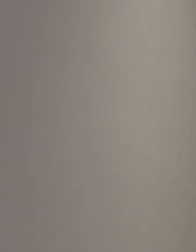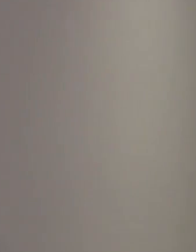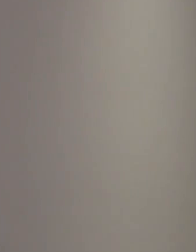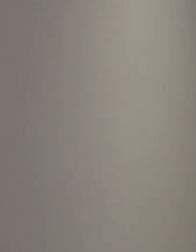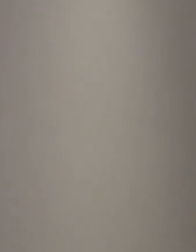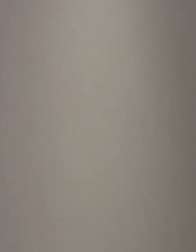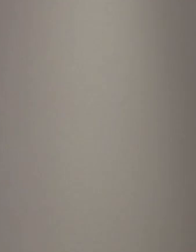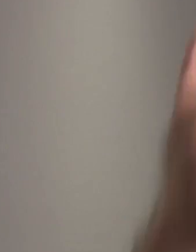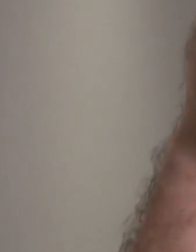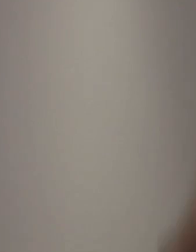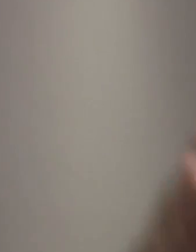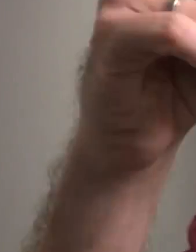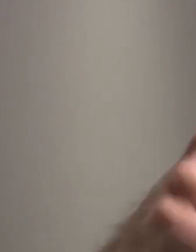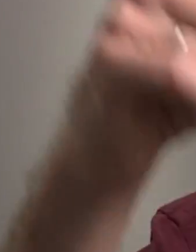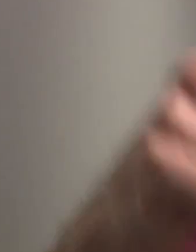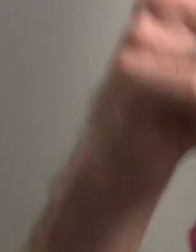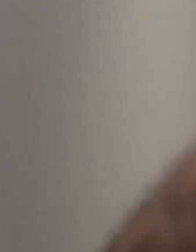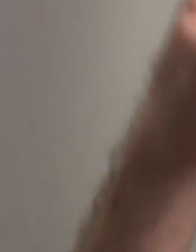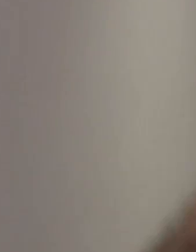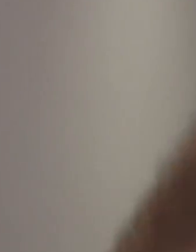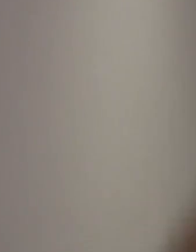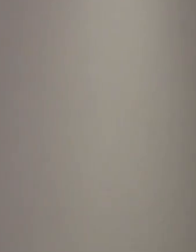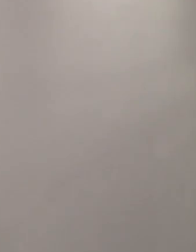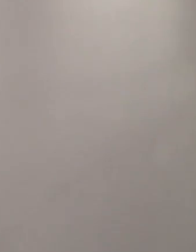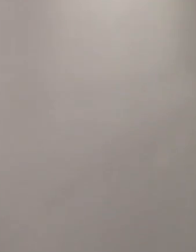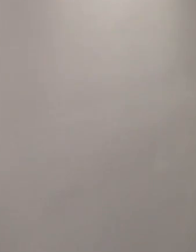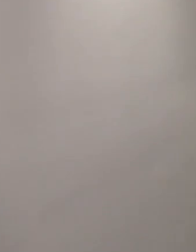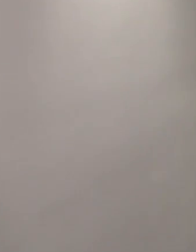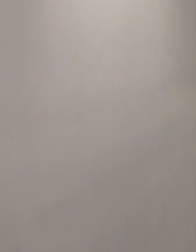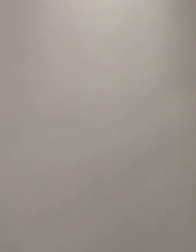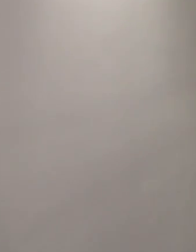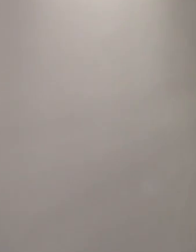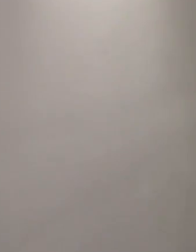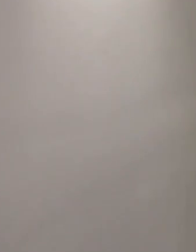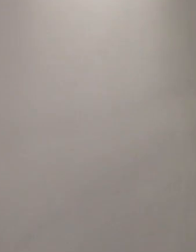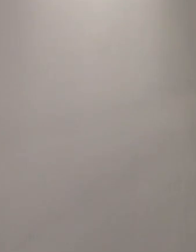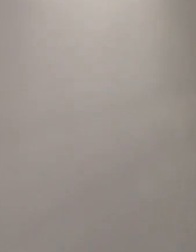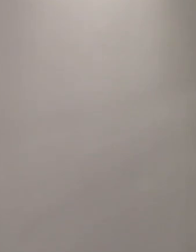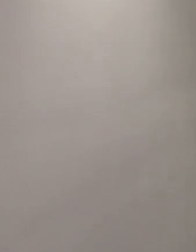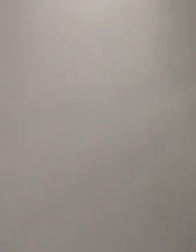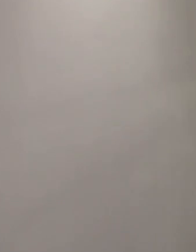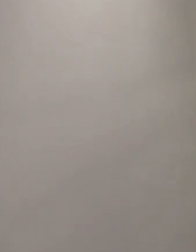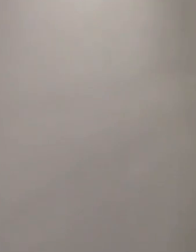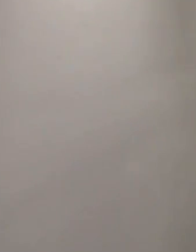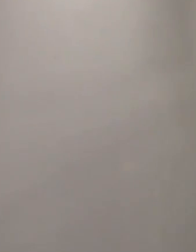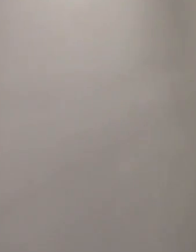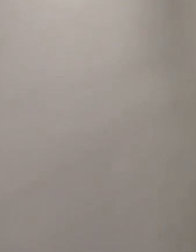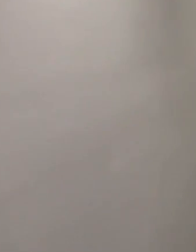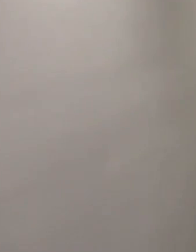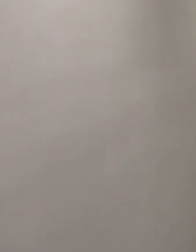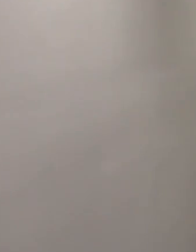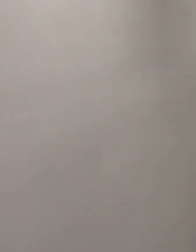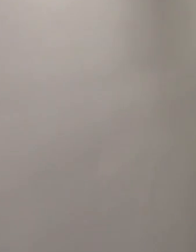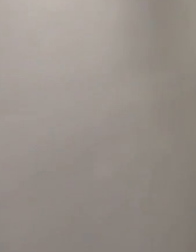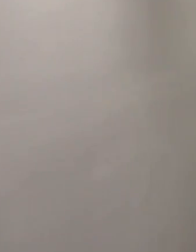שקל, ואין. אבל בדיוק על זה צריך להיות הדיון. האם אנחנו לוקחים עכשיו הרבה מאוד כסף ומשקיעים אותו לשם